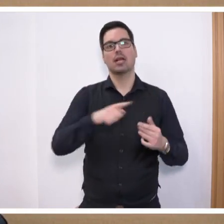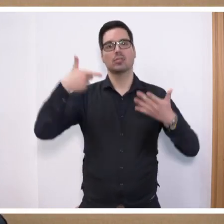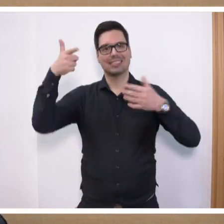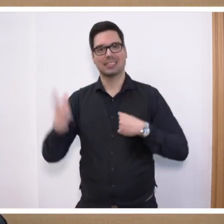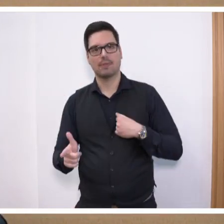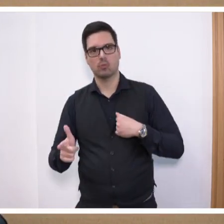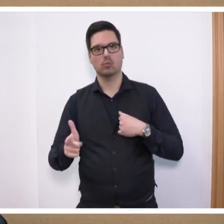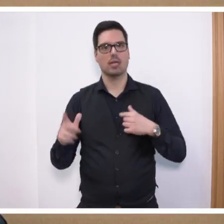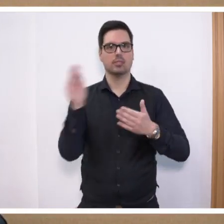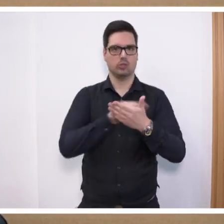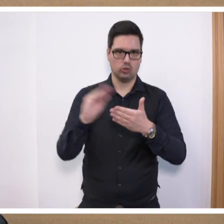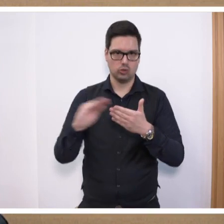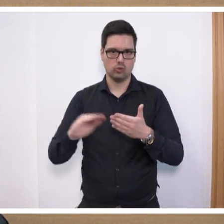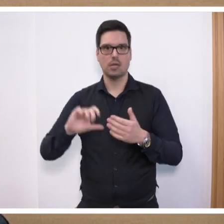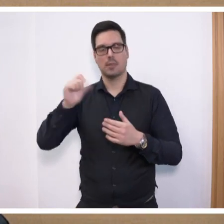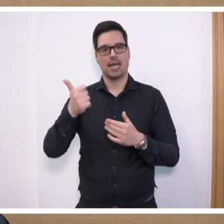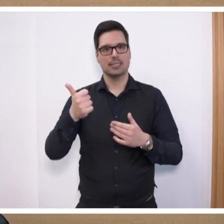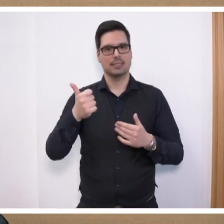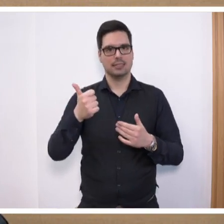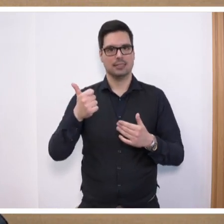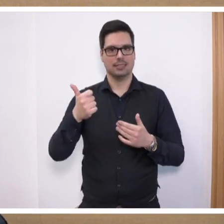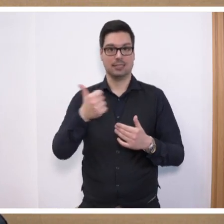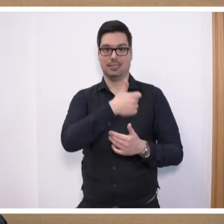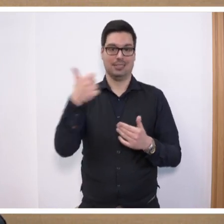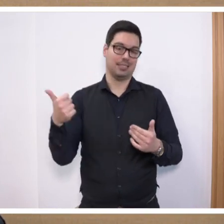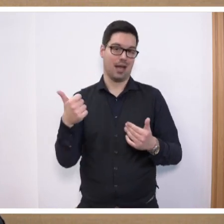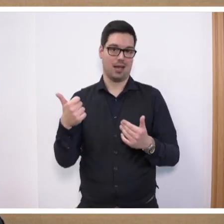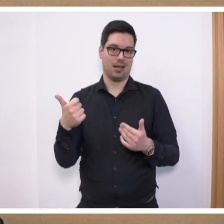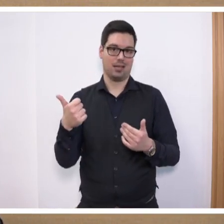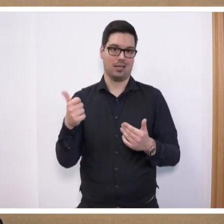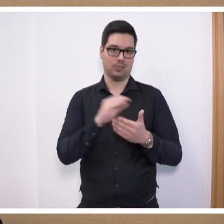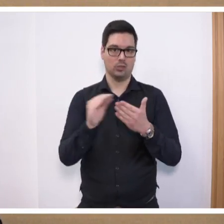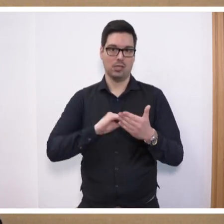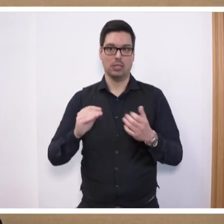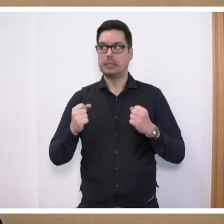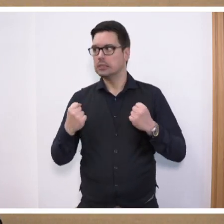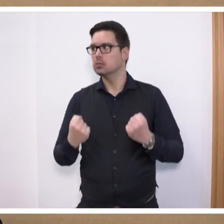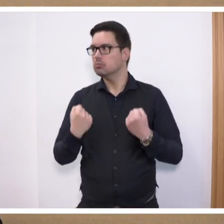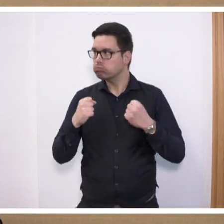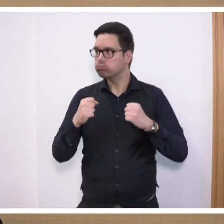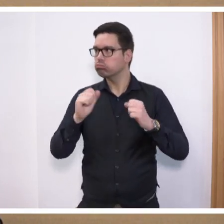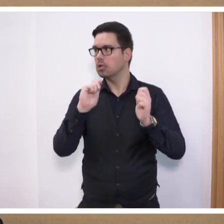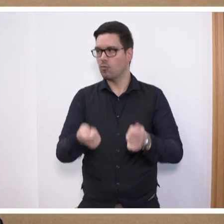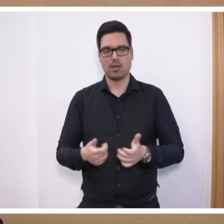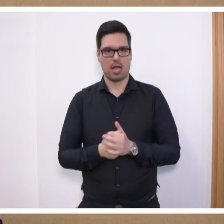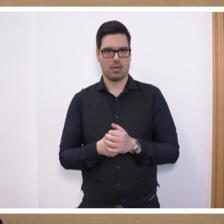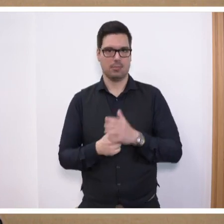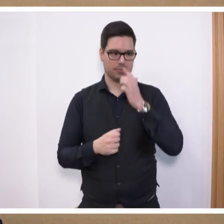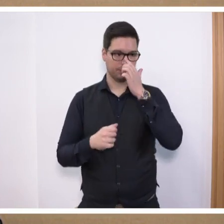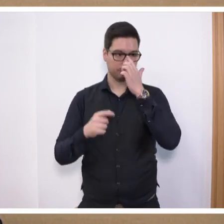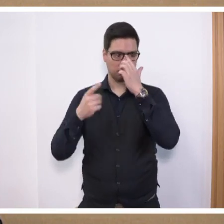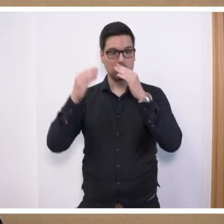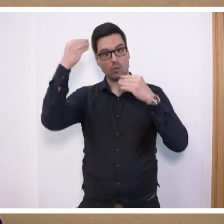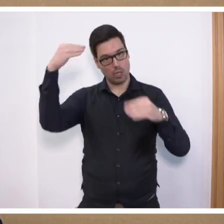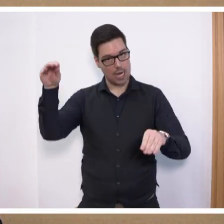Schülerinnen und Schüler wurden im ersten Schuljahr eingeschult. Das war eine Mammutaufgabe. Wir erkennen im Übrigen auch